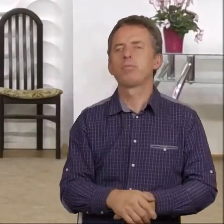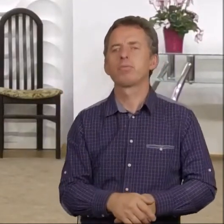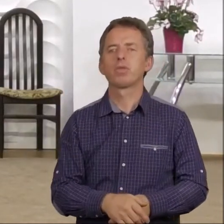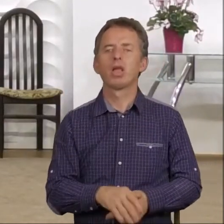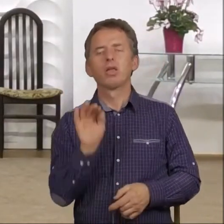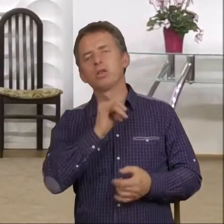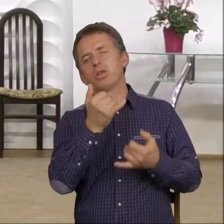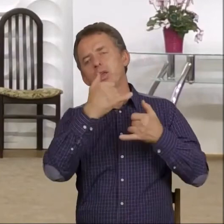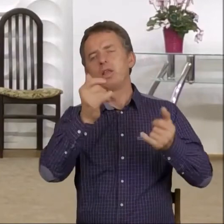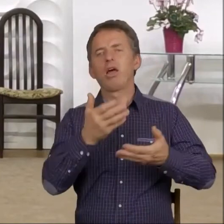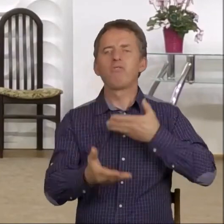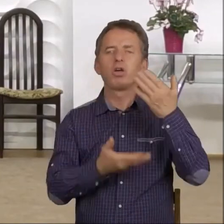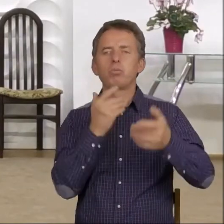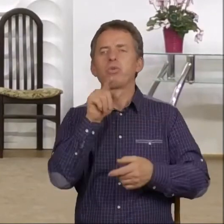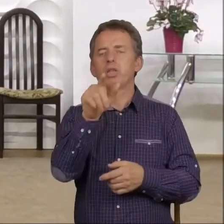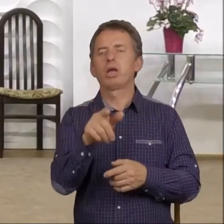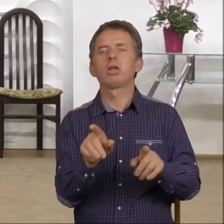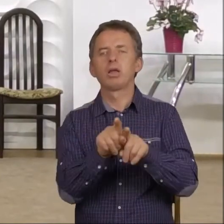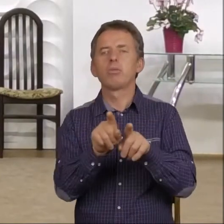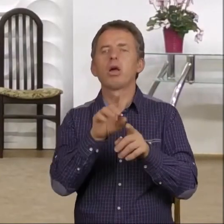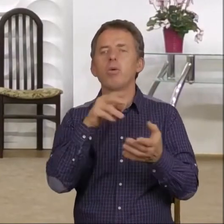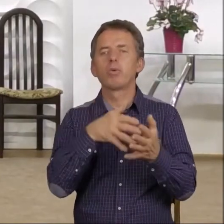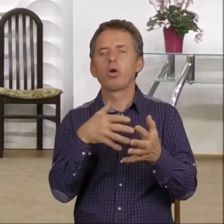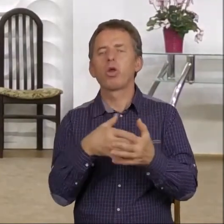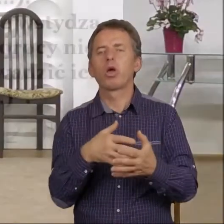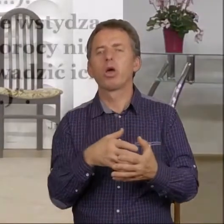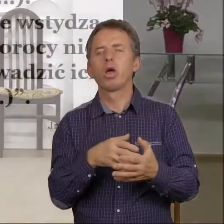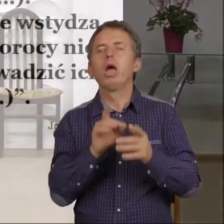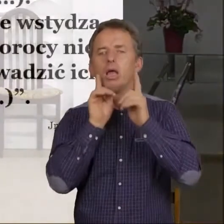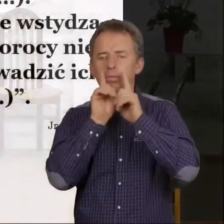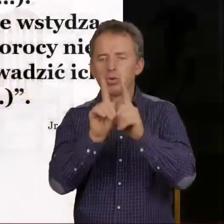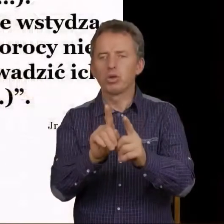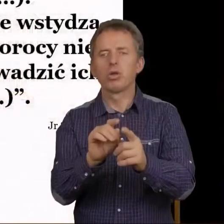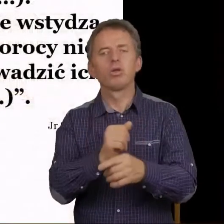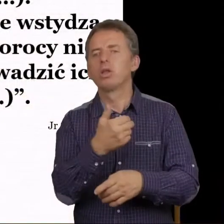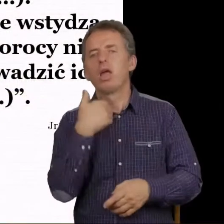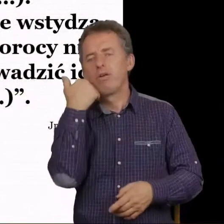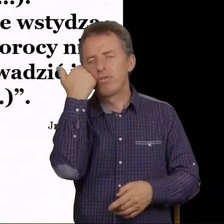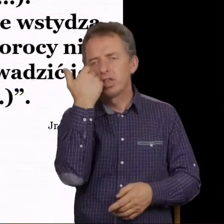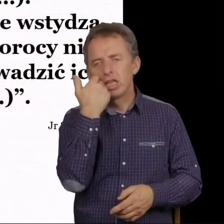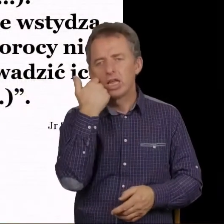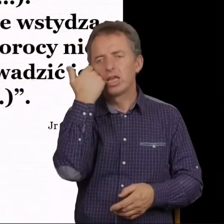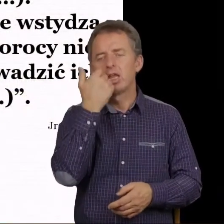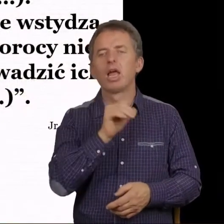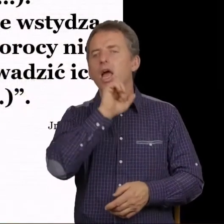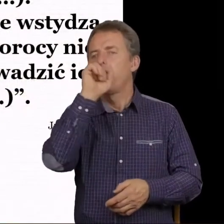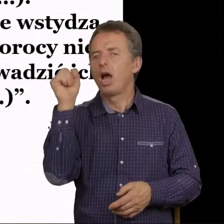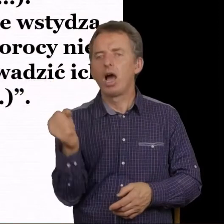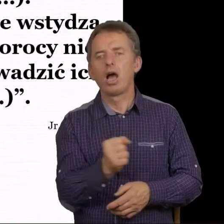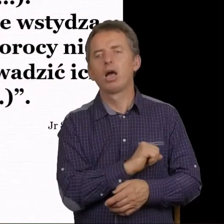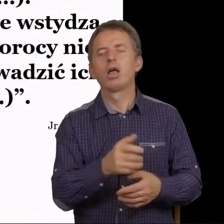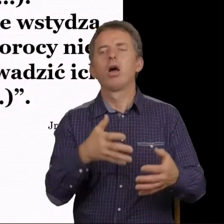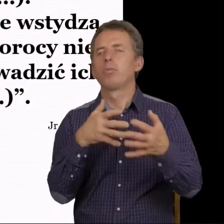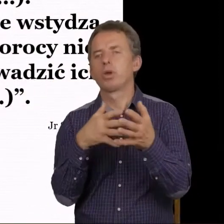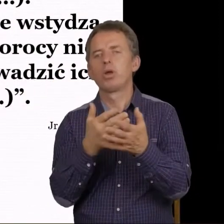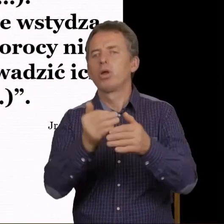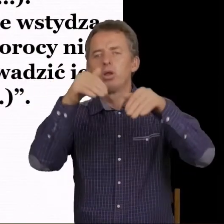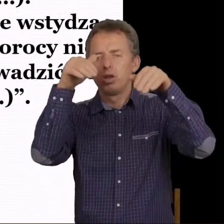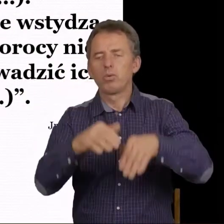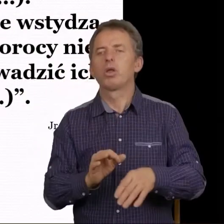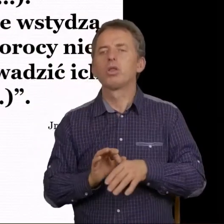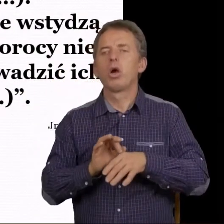Jeszcze inna wypowiedź tego samego proroka. Doprawdy nie wstydzą się, ani ich prorocy nie mogli